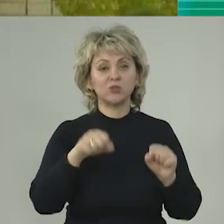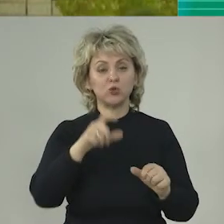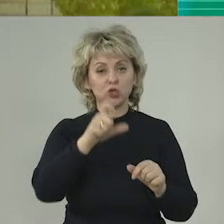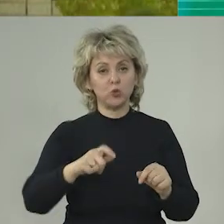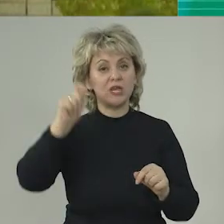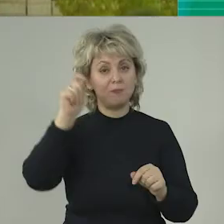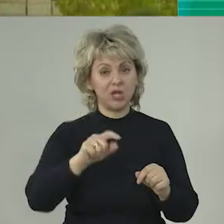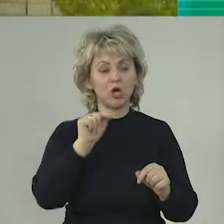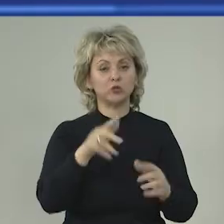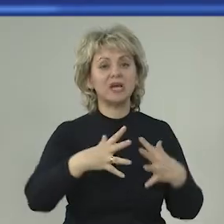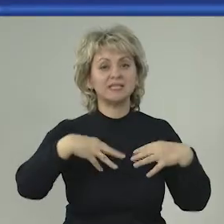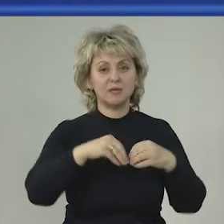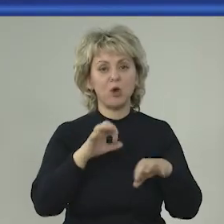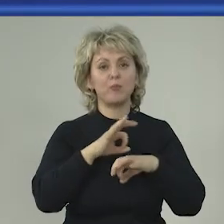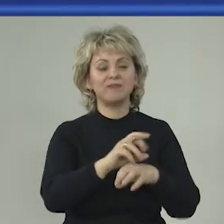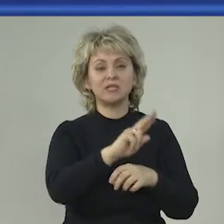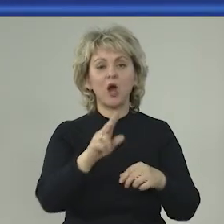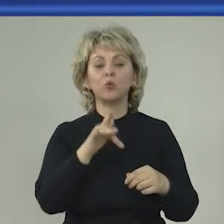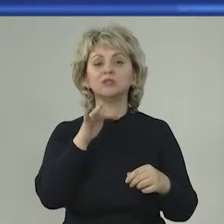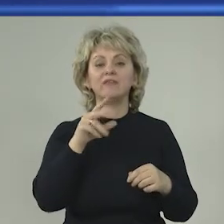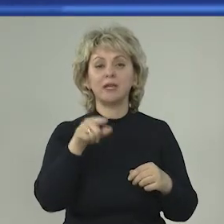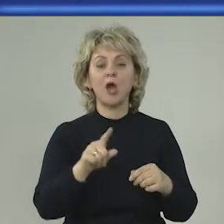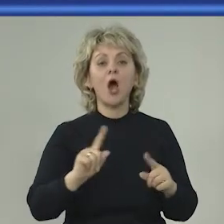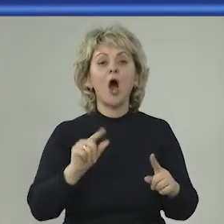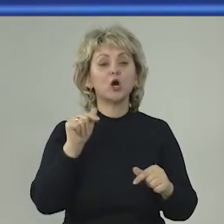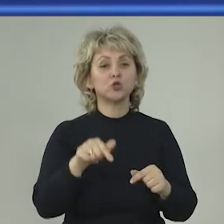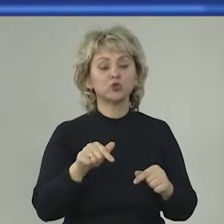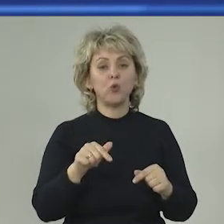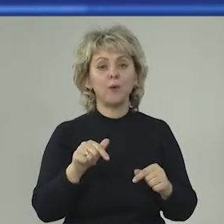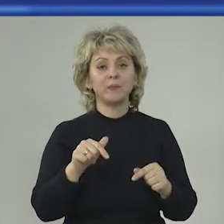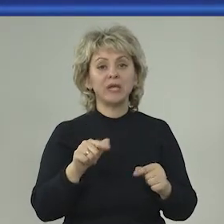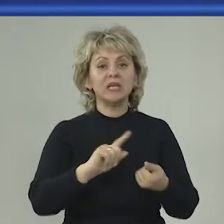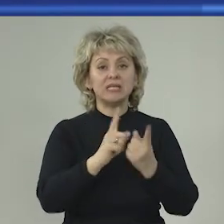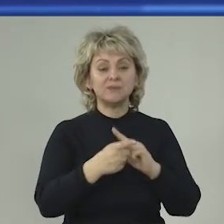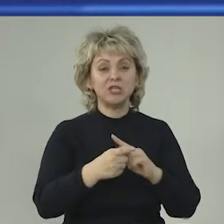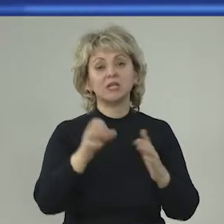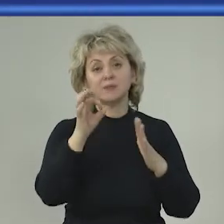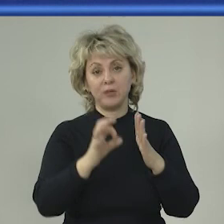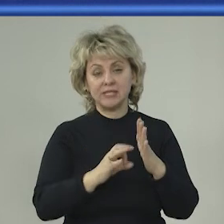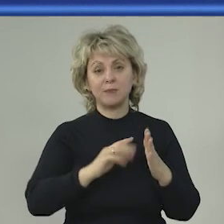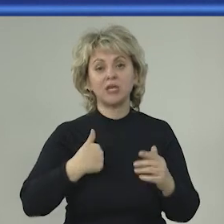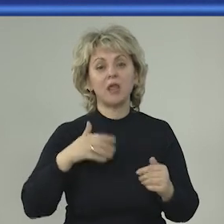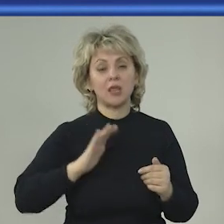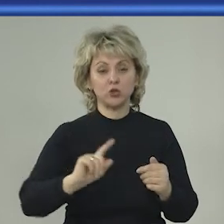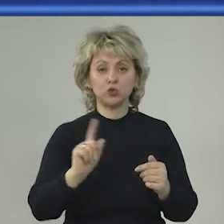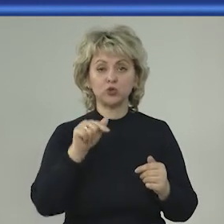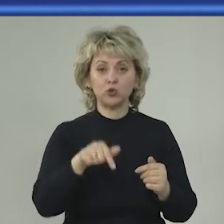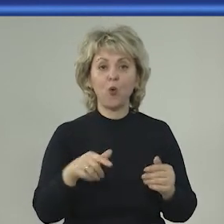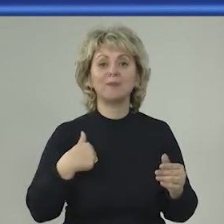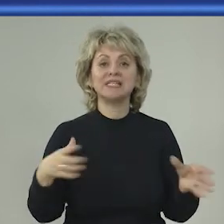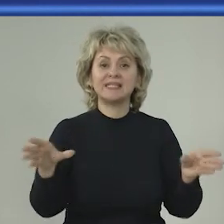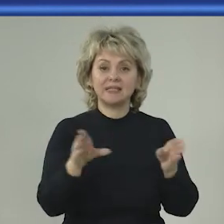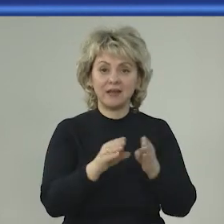людей приехать туда с семьей, провести какое-то время. А что изменилось принципиально, я надеюсь, что мы